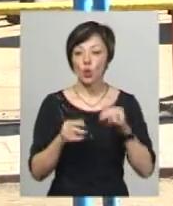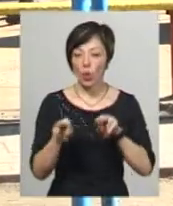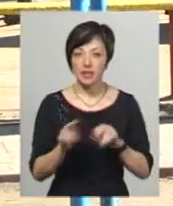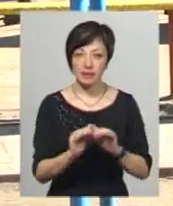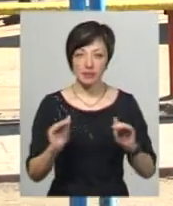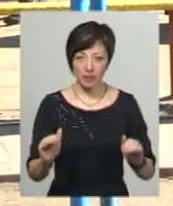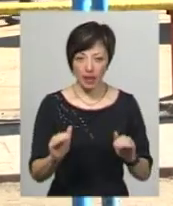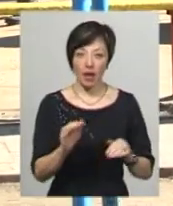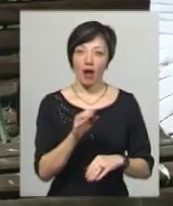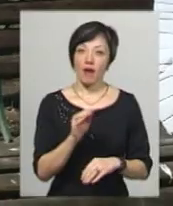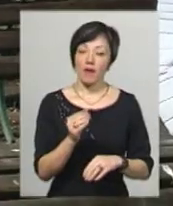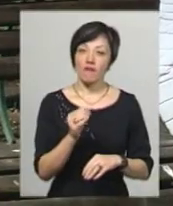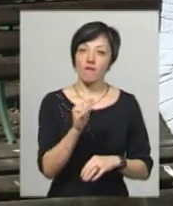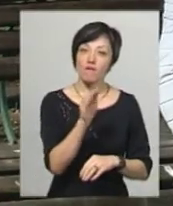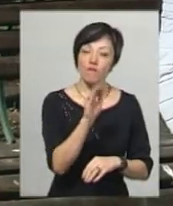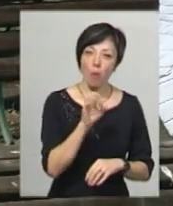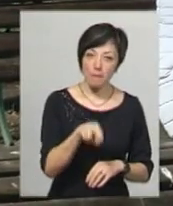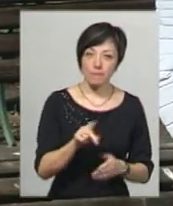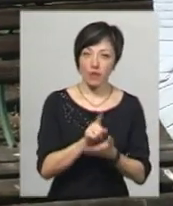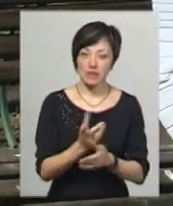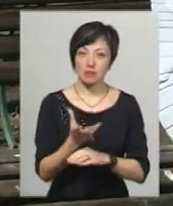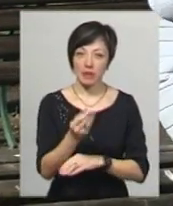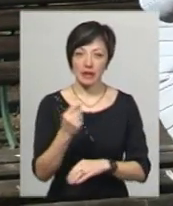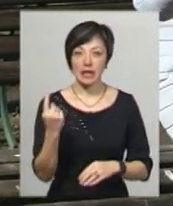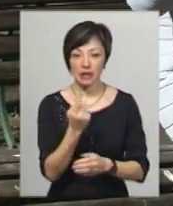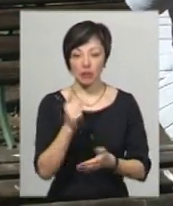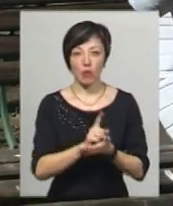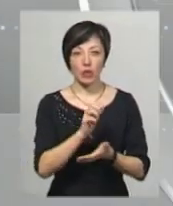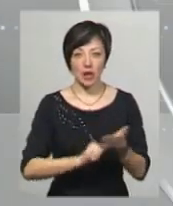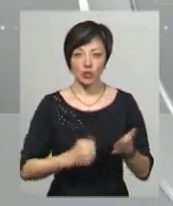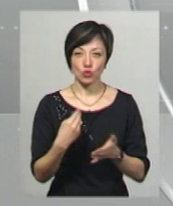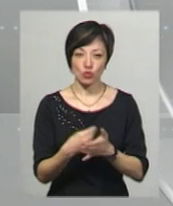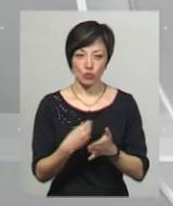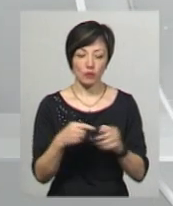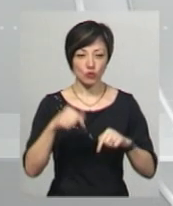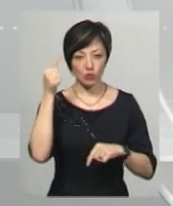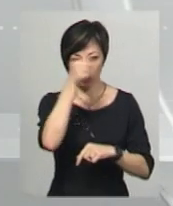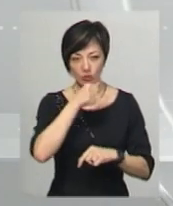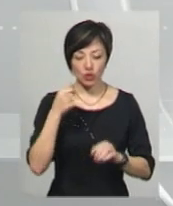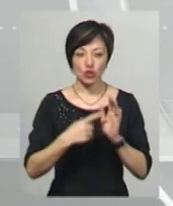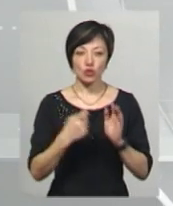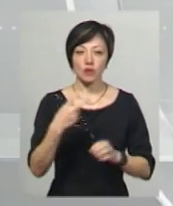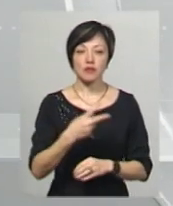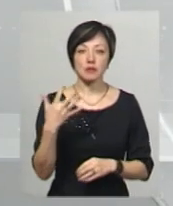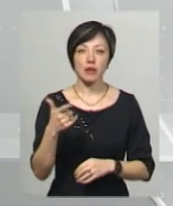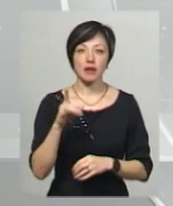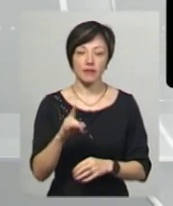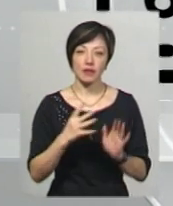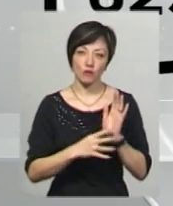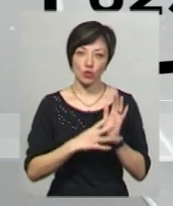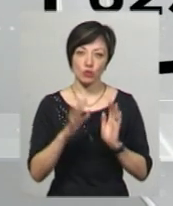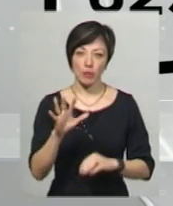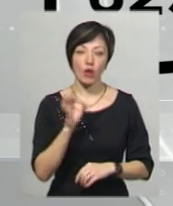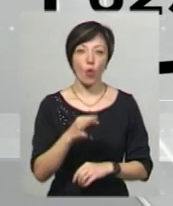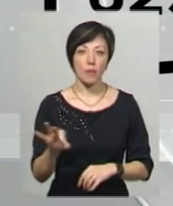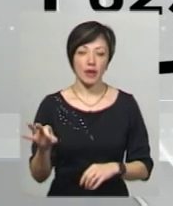то фізична особа-підприємець повинен сплачувати. Єдиний податок, сума якого в цьому році становить 625 гривень 95